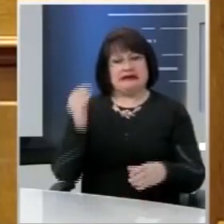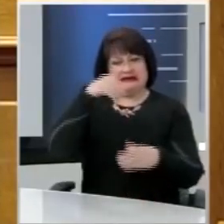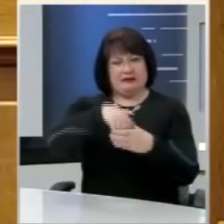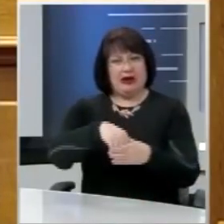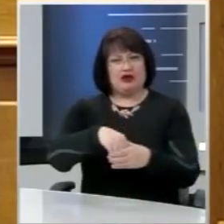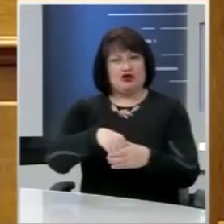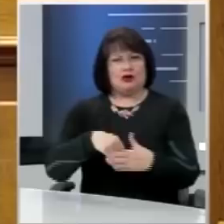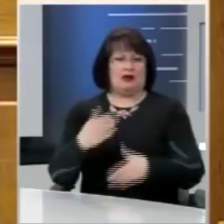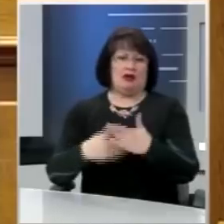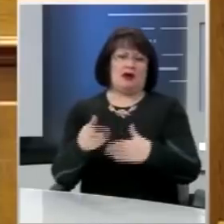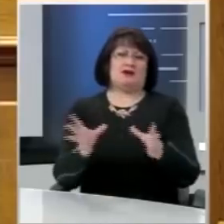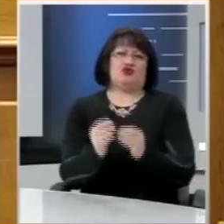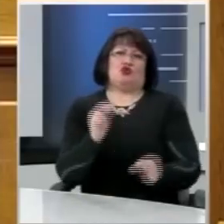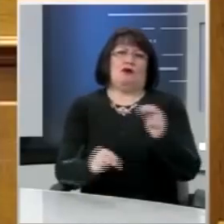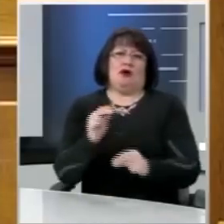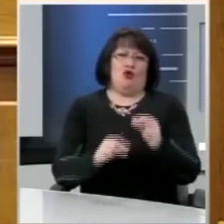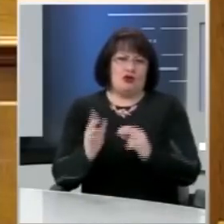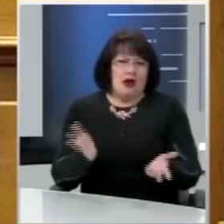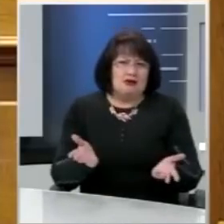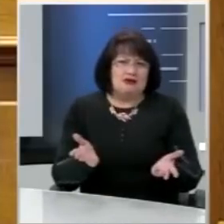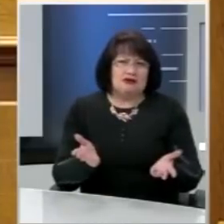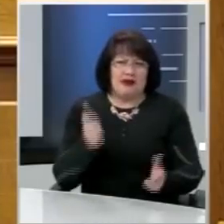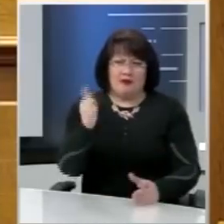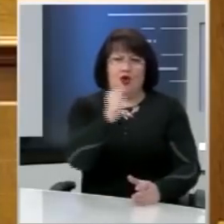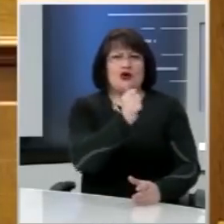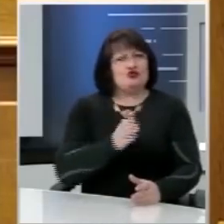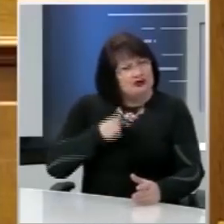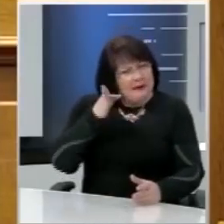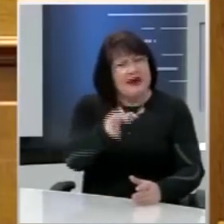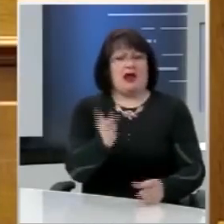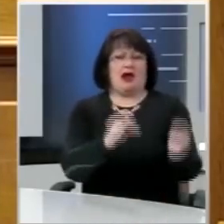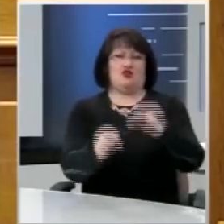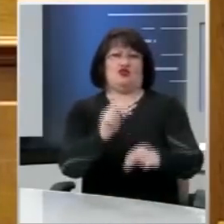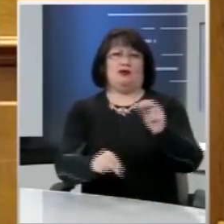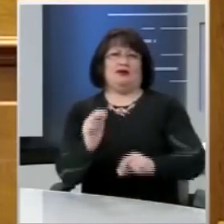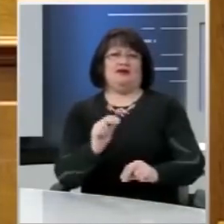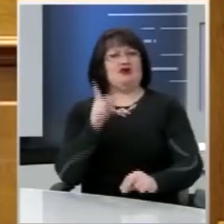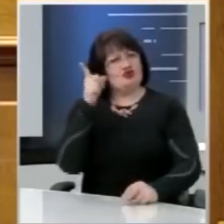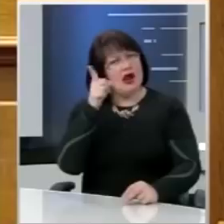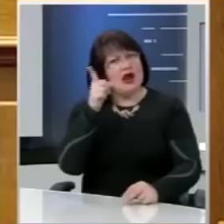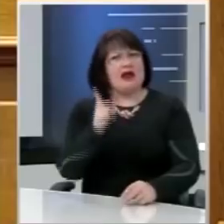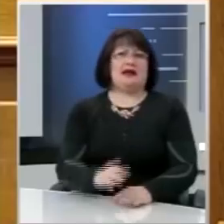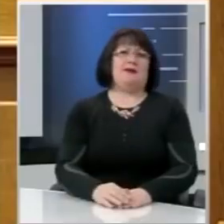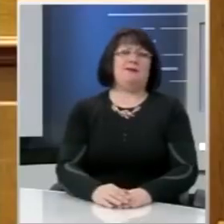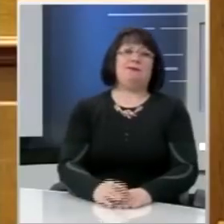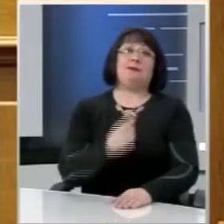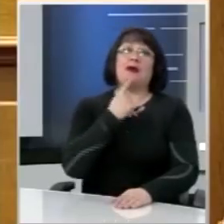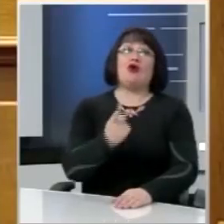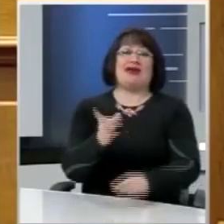εκλογική διαδικασία σε αντίθεση με όλες αυτές τις γνωστές θεωρίες της ειδημόκρασης